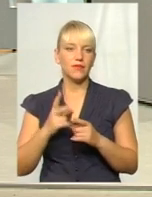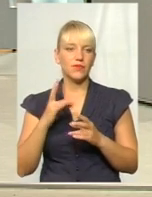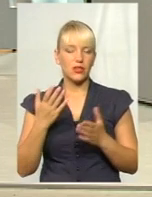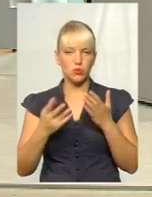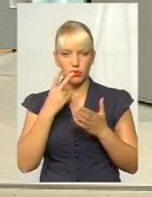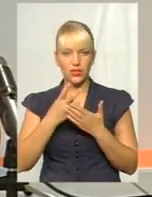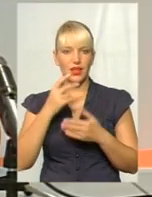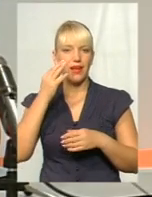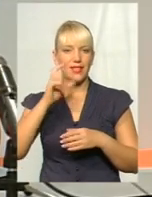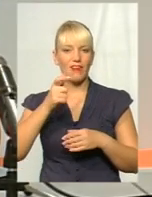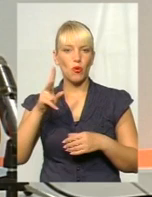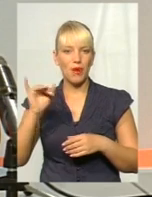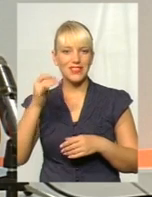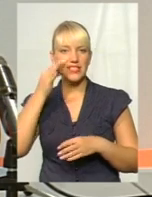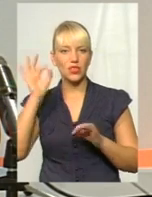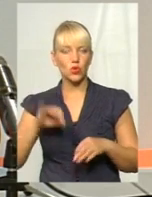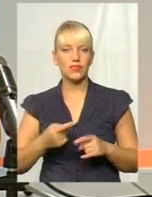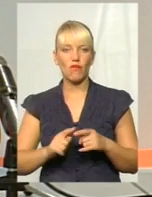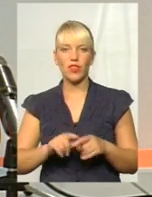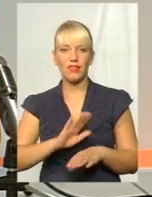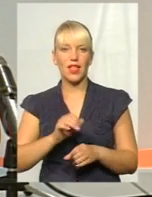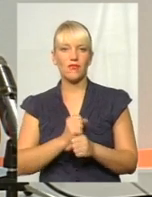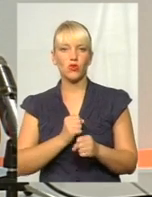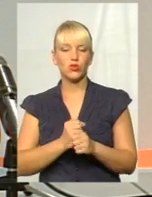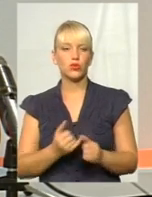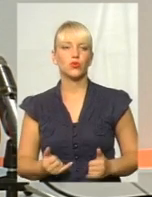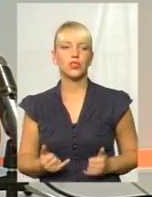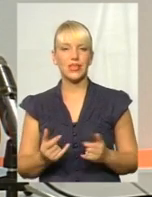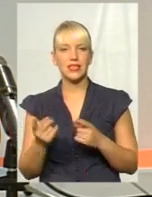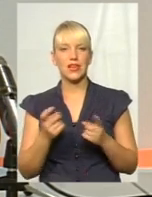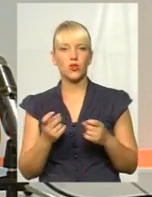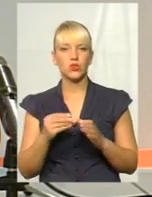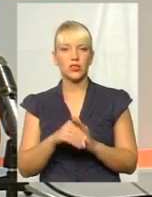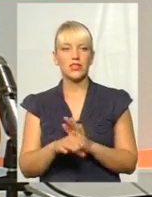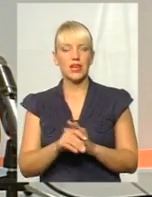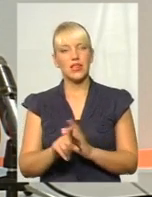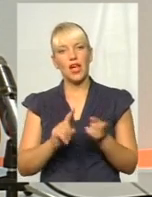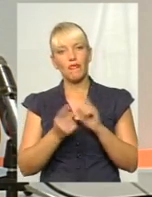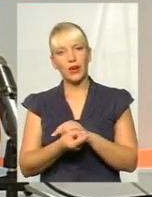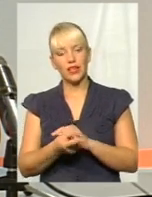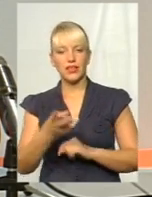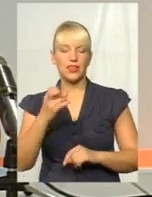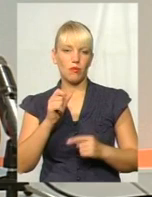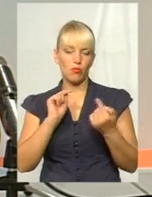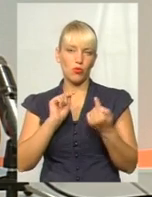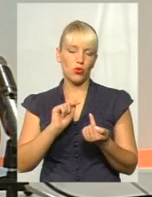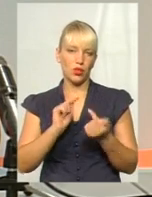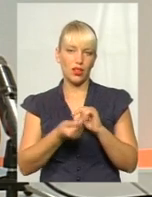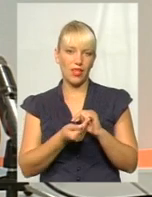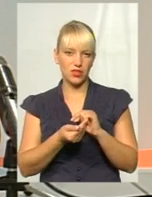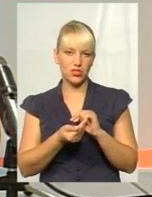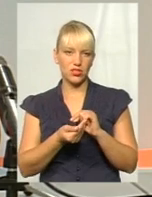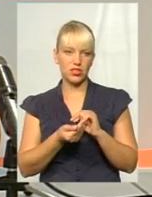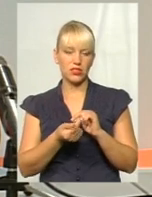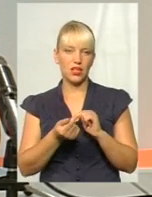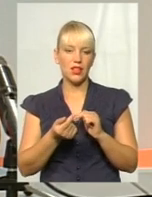Європейського Союзу, вона не функціонує для залучення інвестора навпаки на протилежність, як то кажуть,